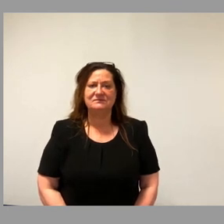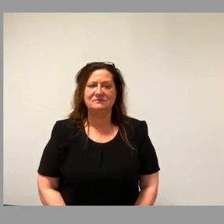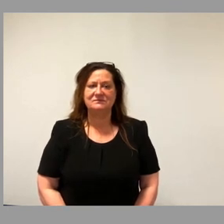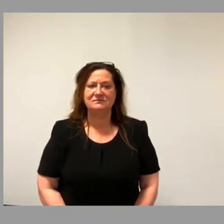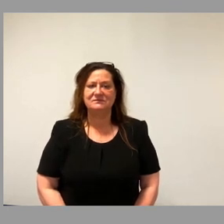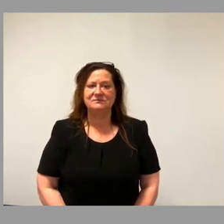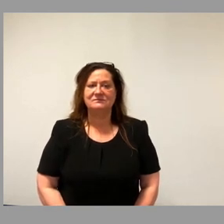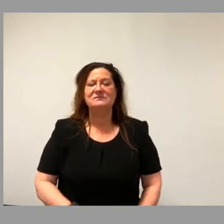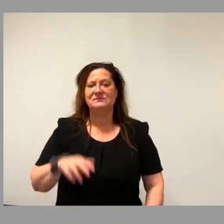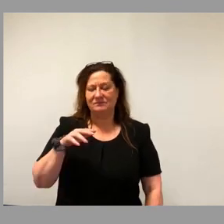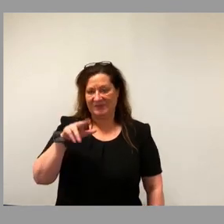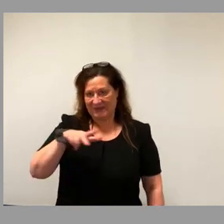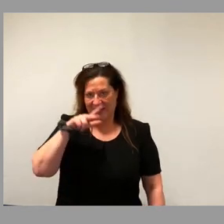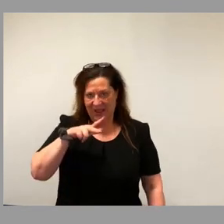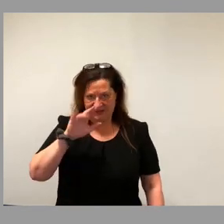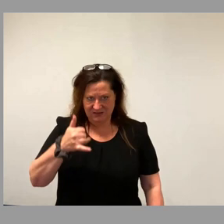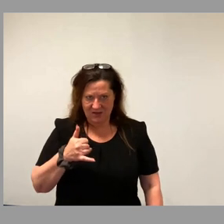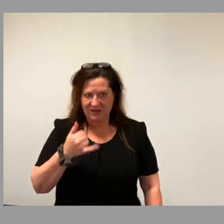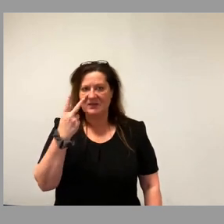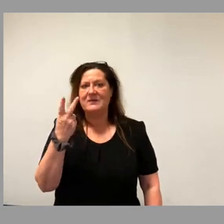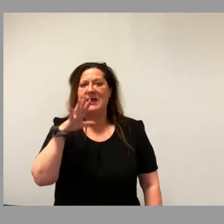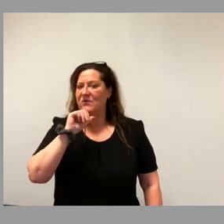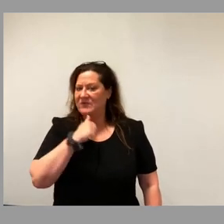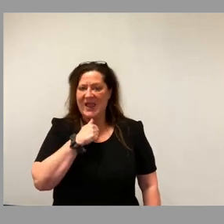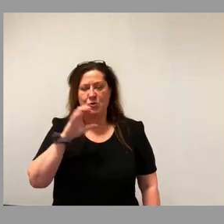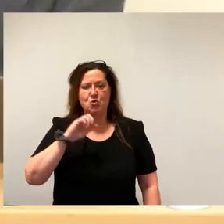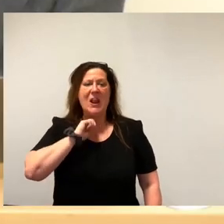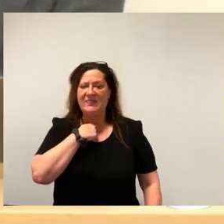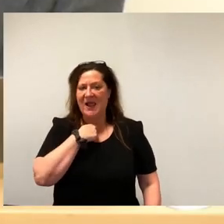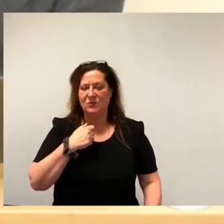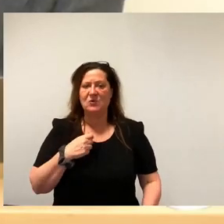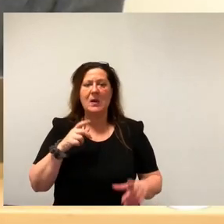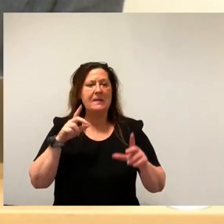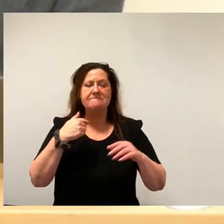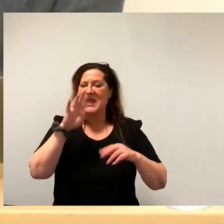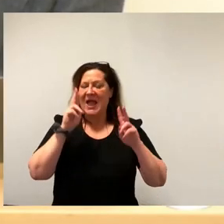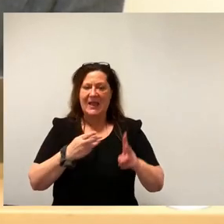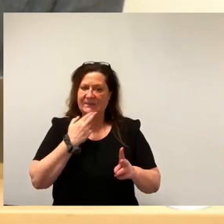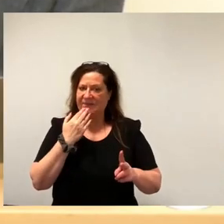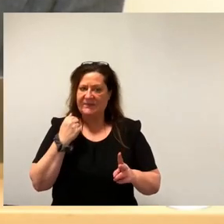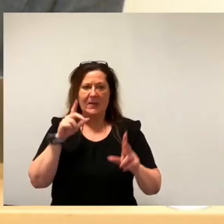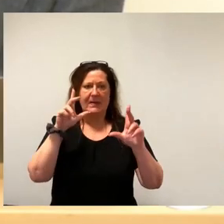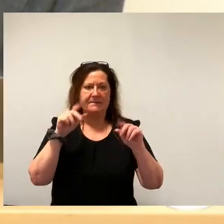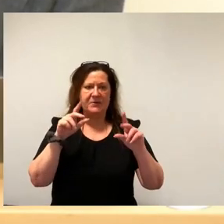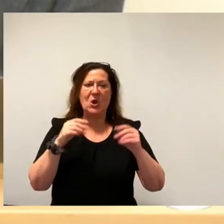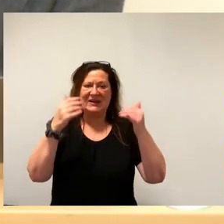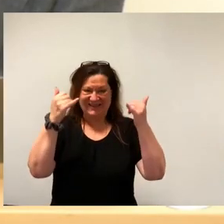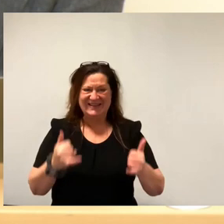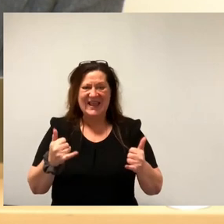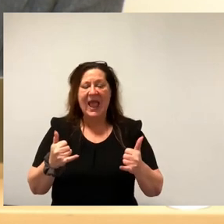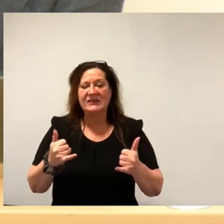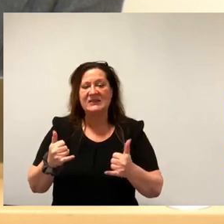Der hat mit 13 Jahren 52 9 0 Enthaltungen keine Mehrheit gefunden. Und deswegen rufe ich jetzt den federführenden